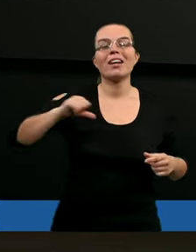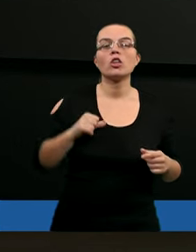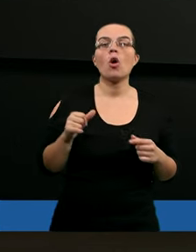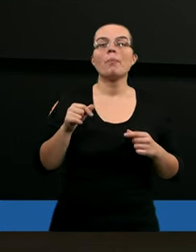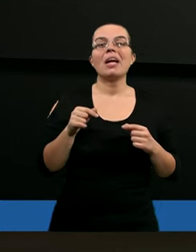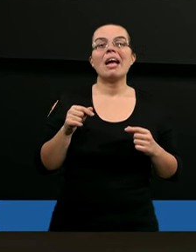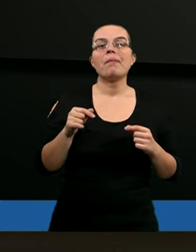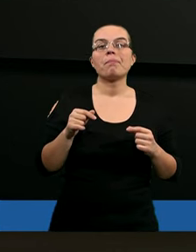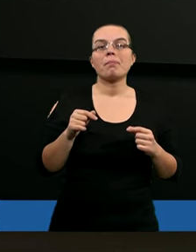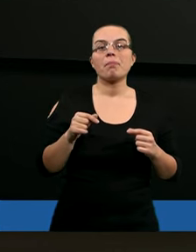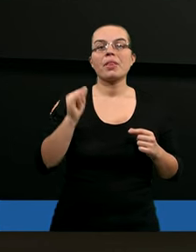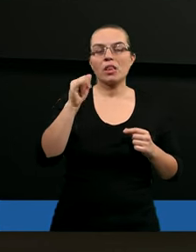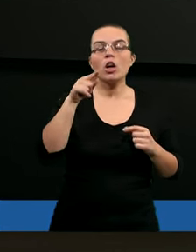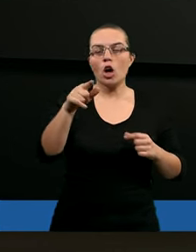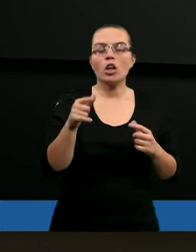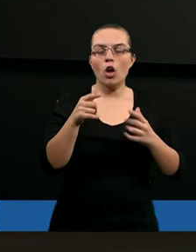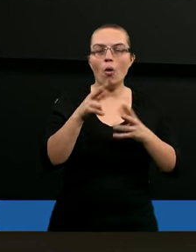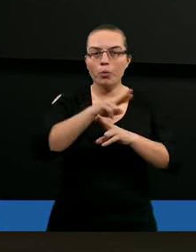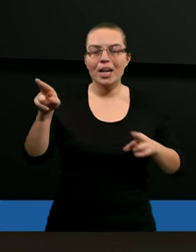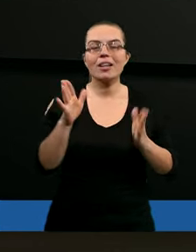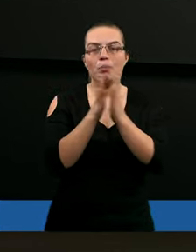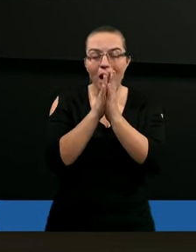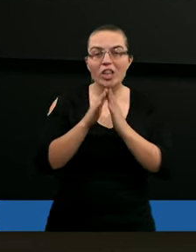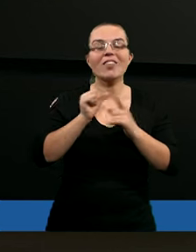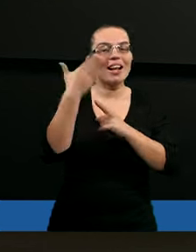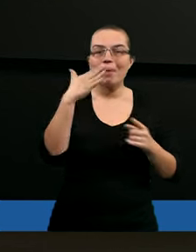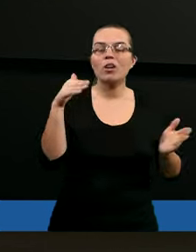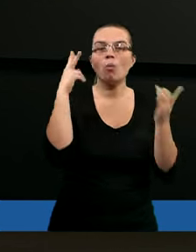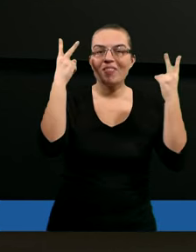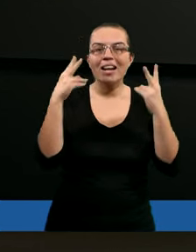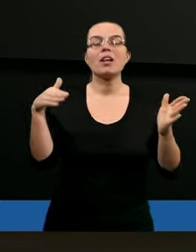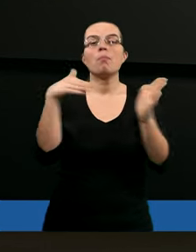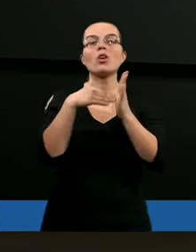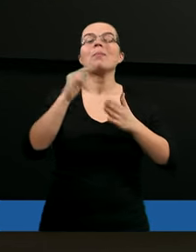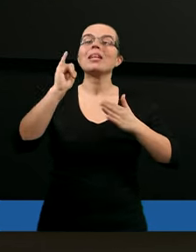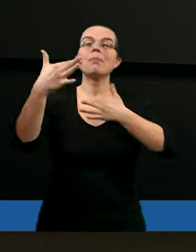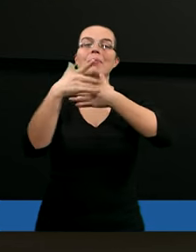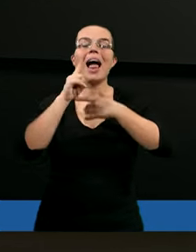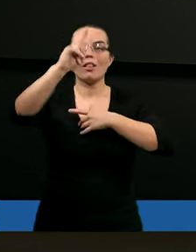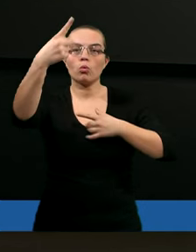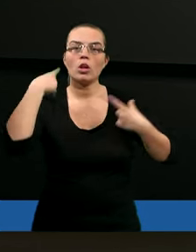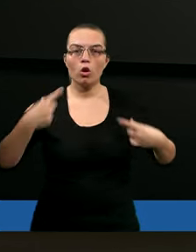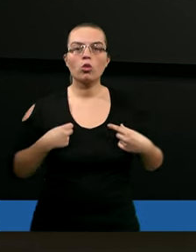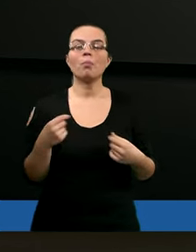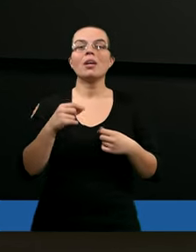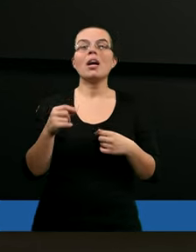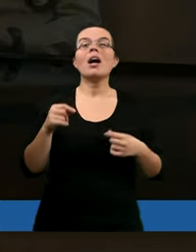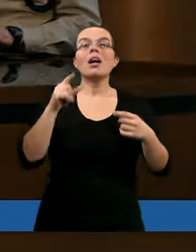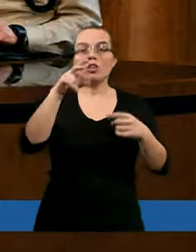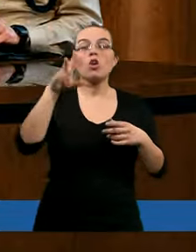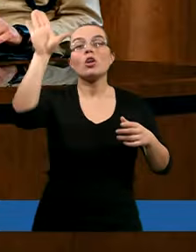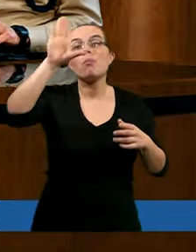najczęściej warunki na to pozwalają, od razu można zacząć pierwszą modlitwę w obecności tej osoby. Tym bardziej, że Bóg